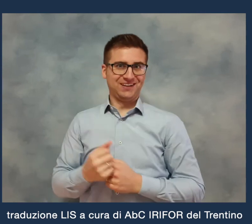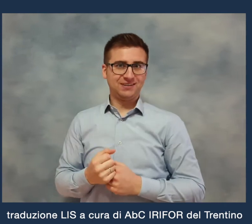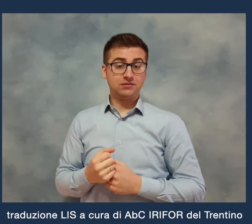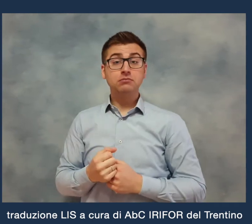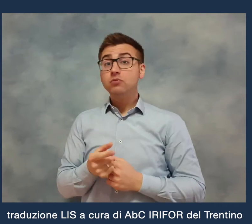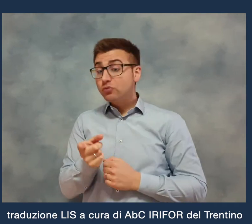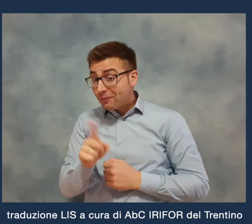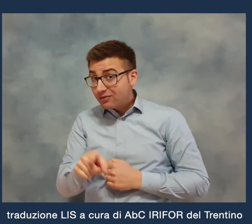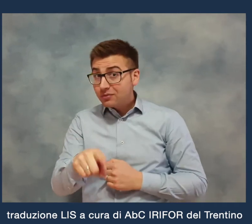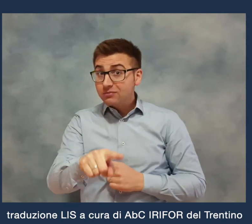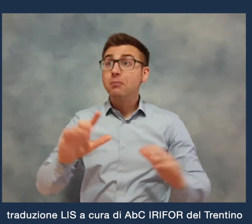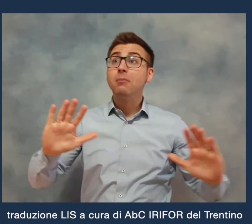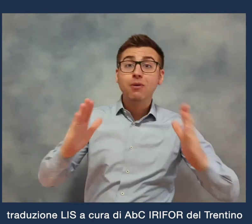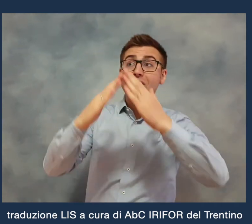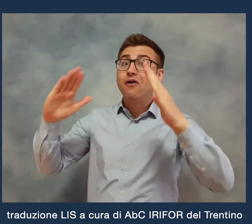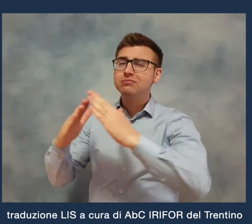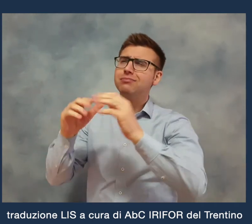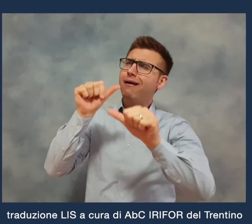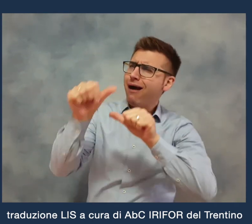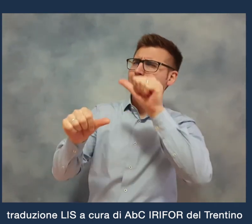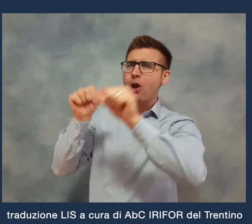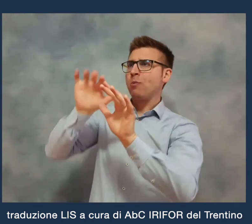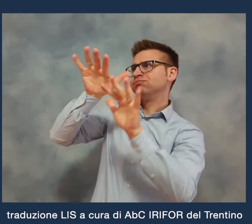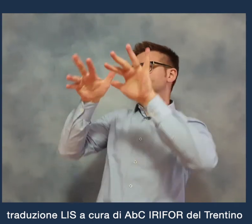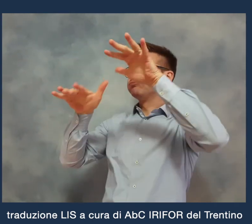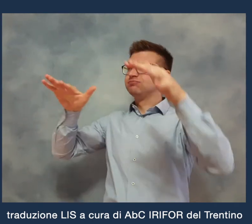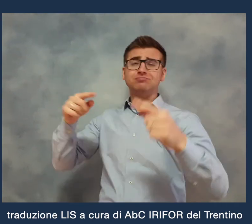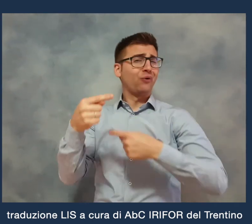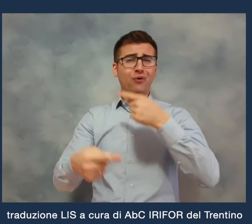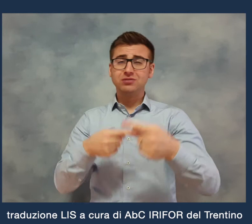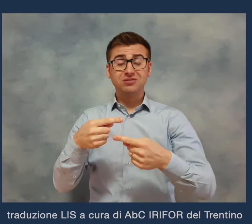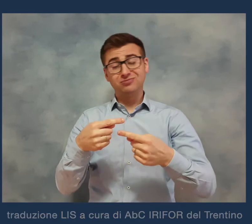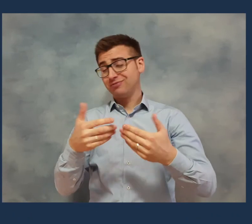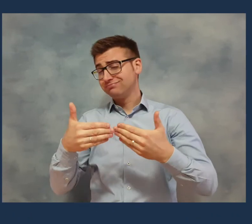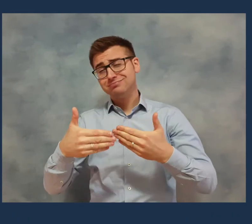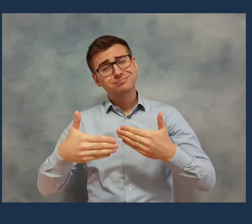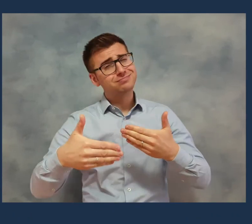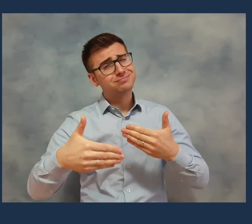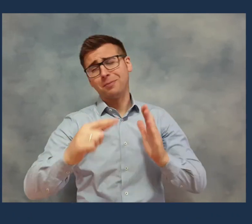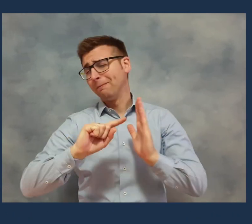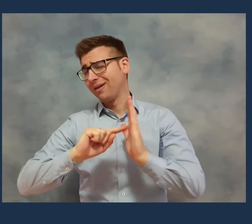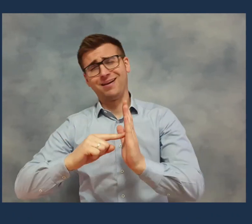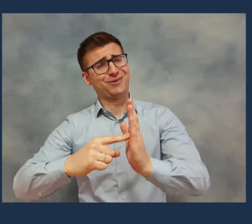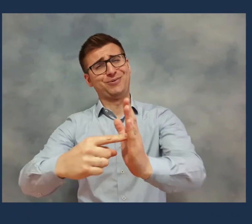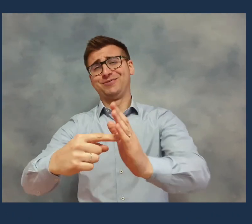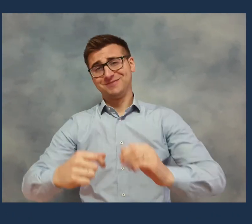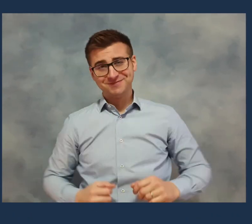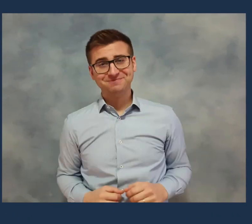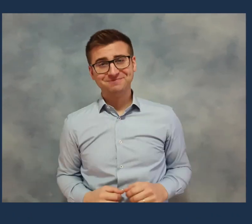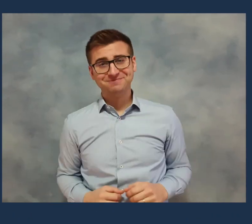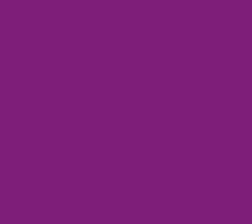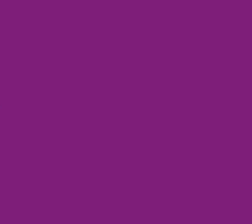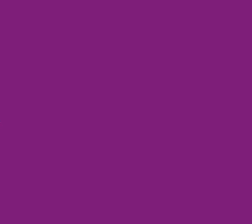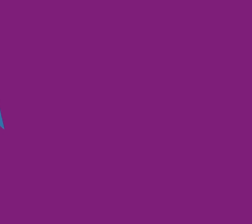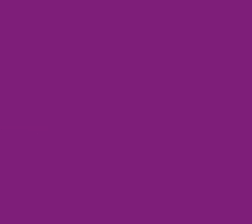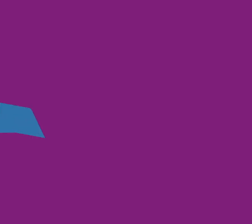lasciato i loro segni sul paesaggio montano che vediamo oggi. Domani le montagne continueranno a cambiare, per altri milioni